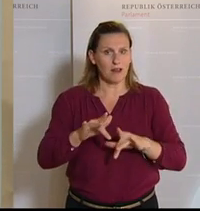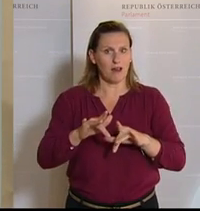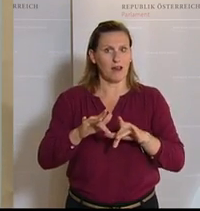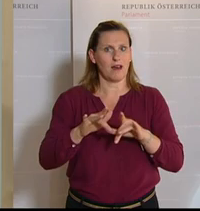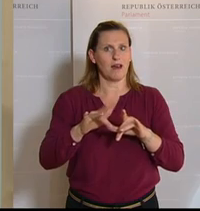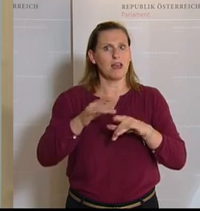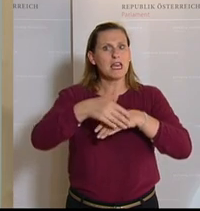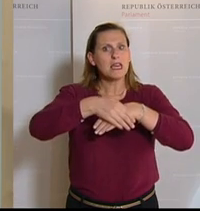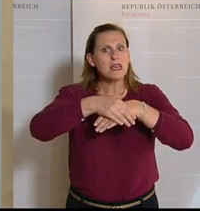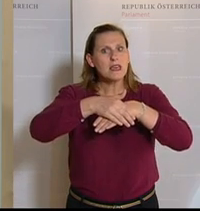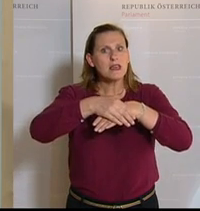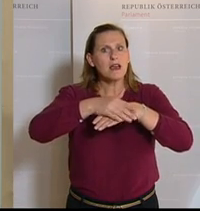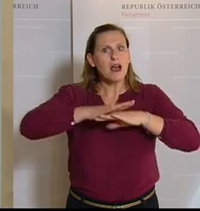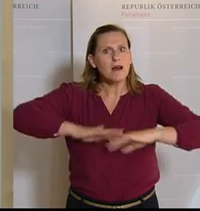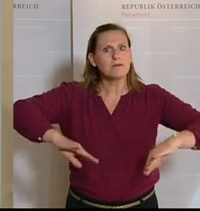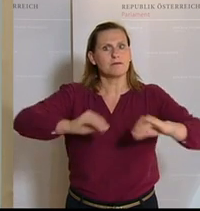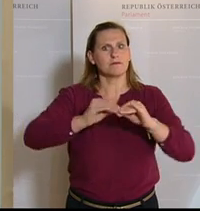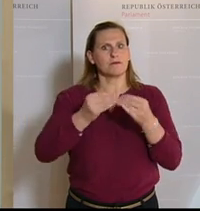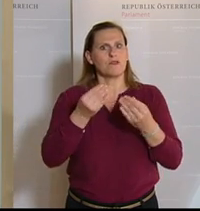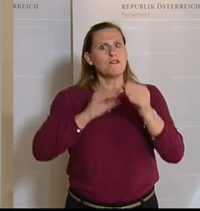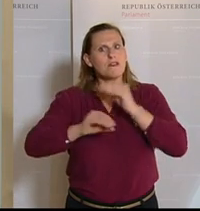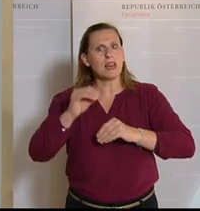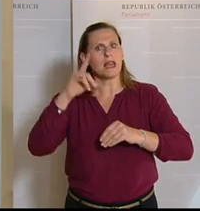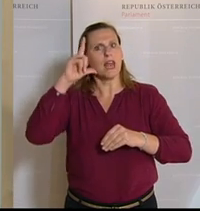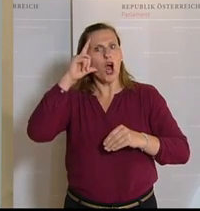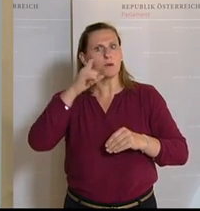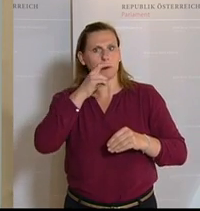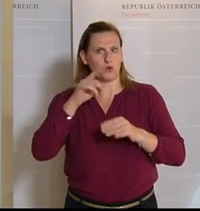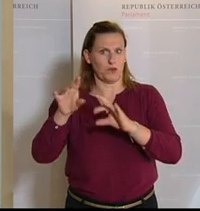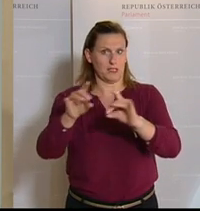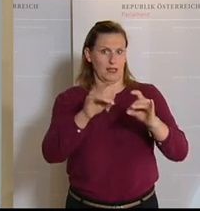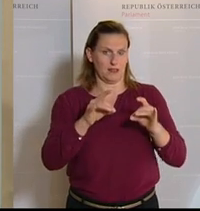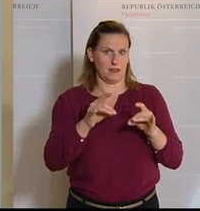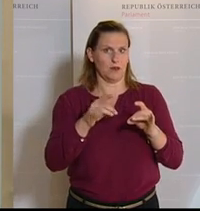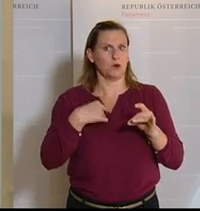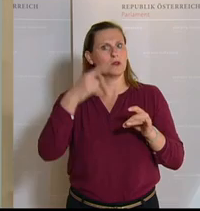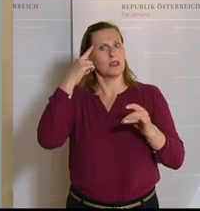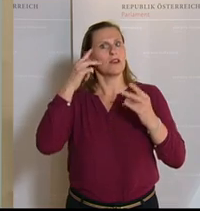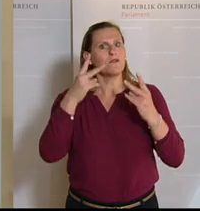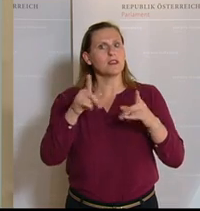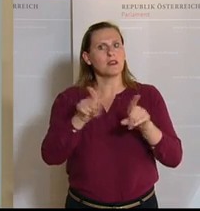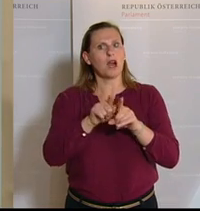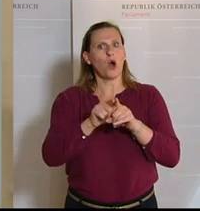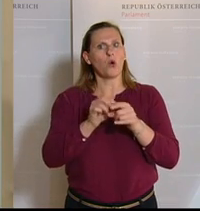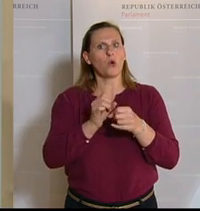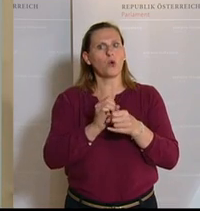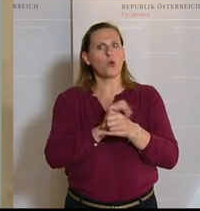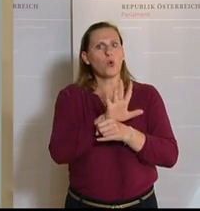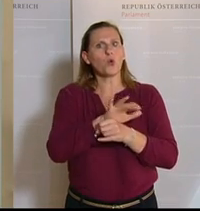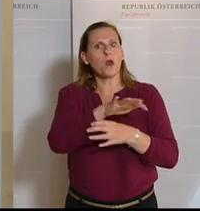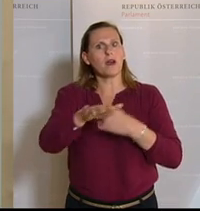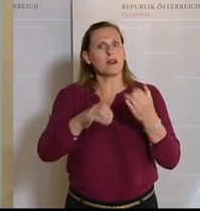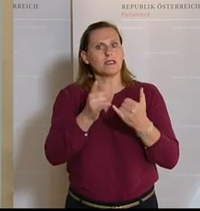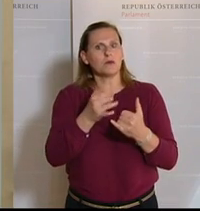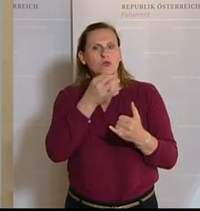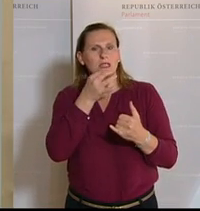die in den gemeinnützigen Organisationen hauptberuflich tätig sind. Und ich glaube, es ist ganz wichtig, dass wir zur Bewältigung der Corona-Krise sehr genau auf diesen